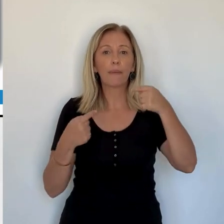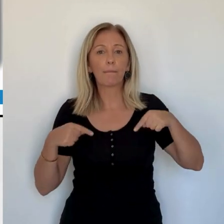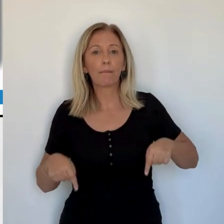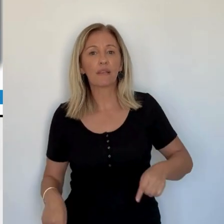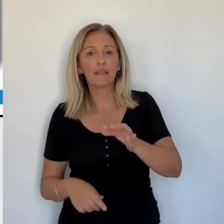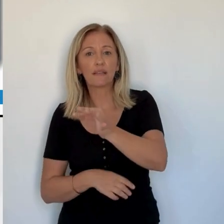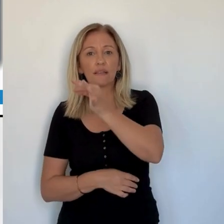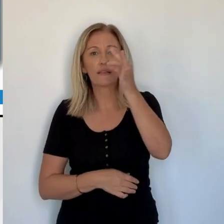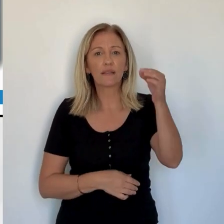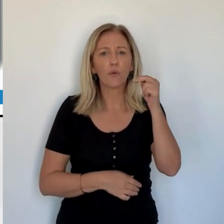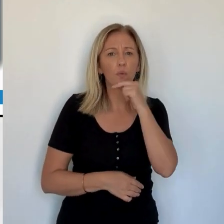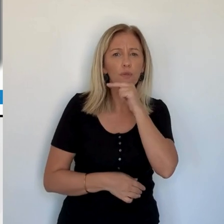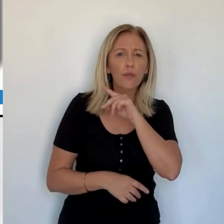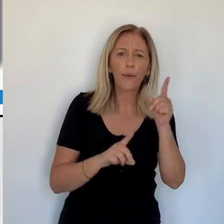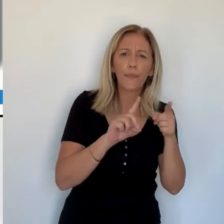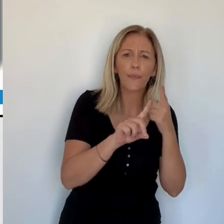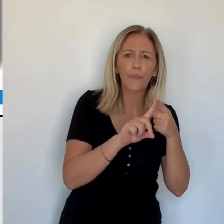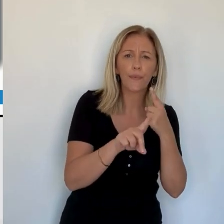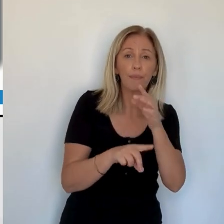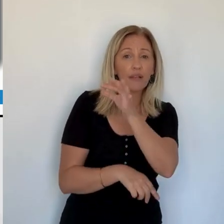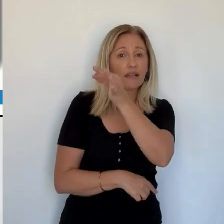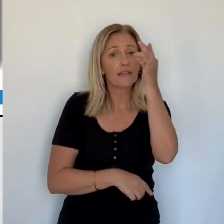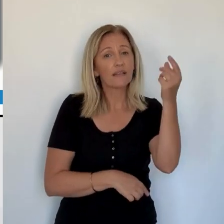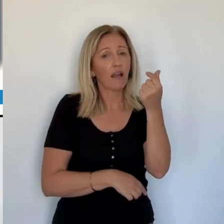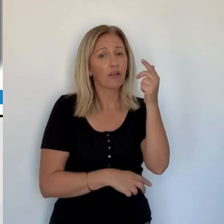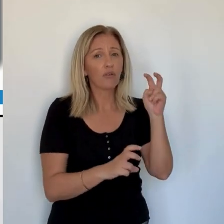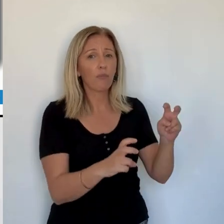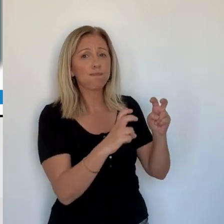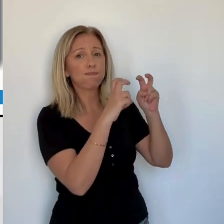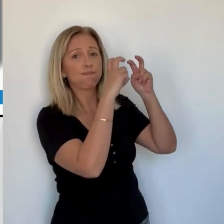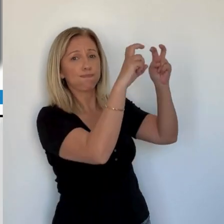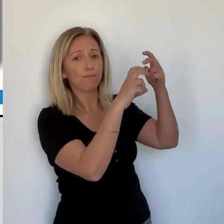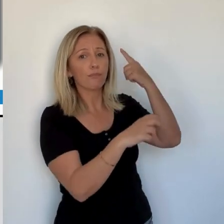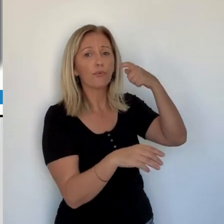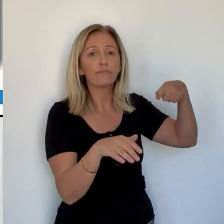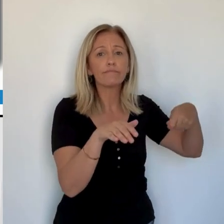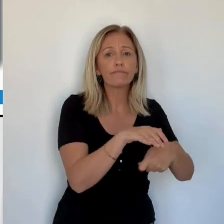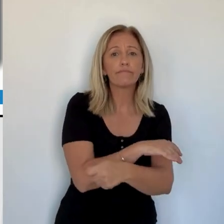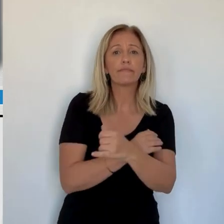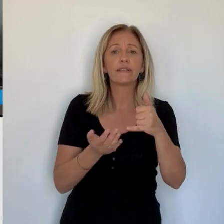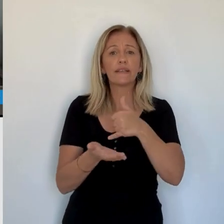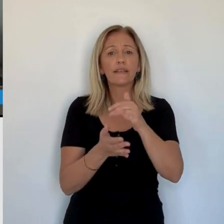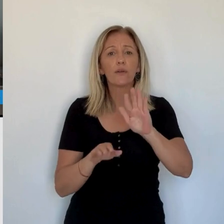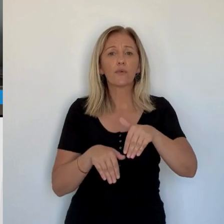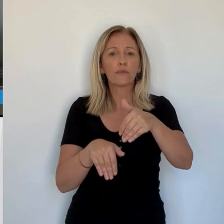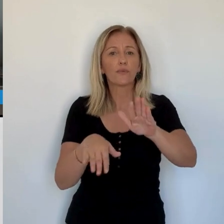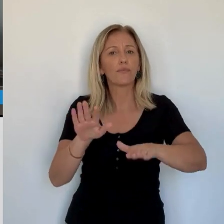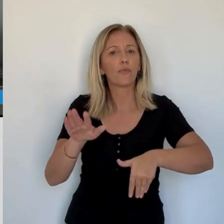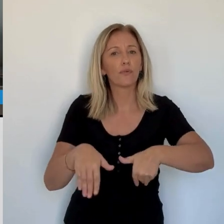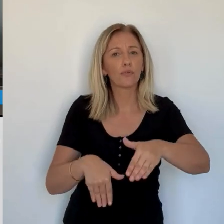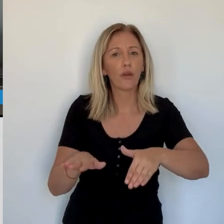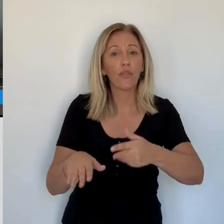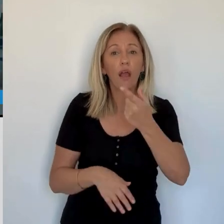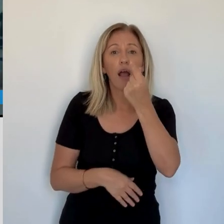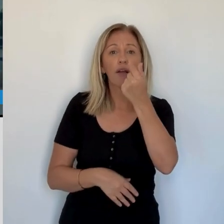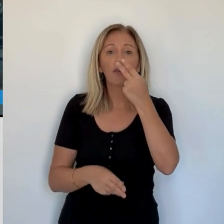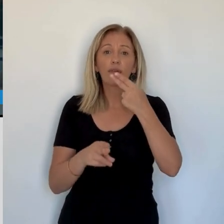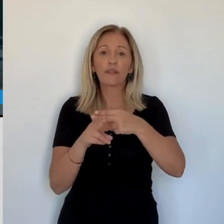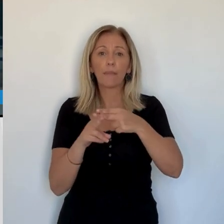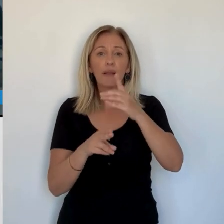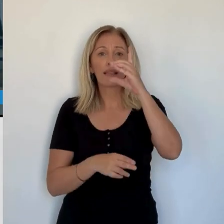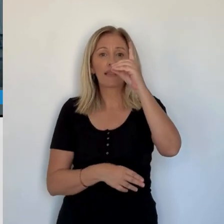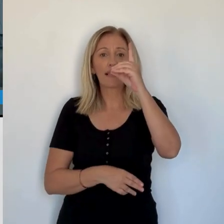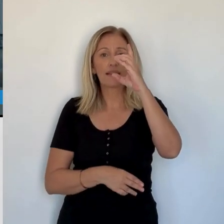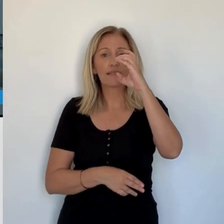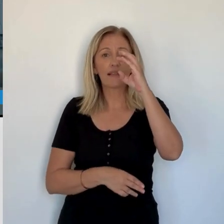absolue concernant la revalorisation de la dotation de continuité territoriale. La DCT est une enveloppe de 187 millions d'euros,